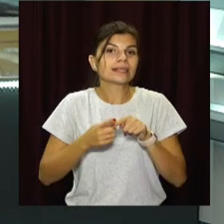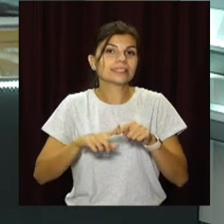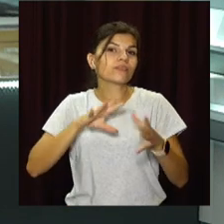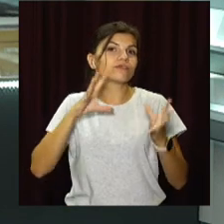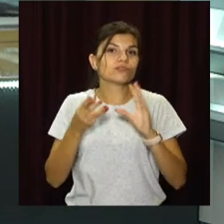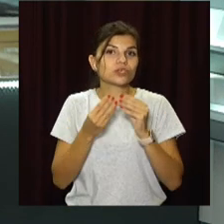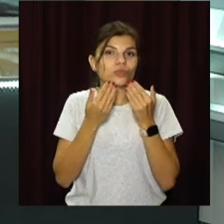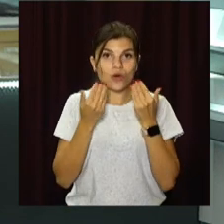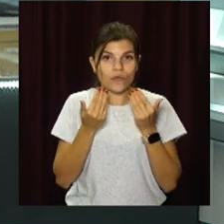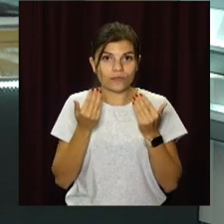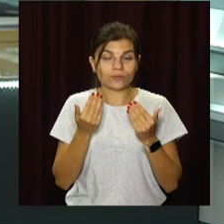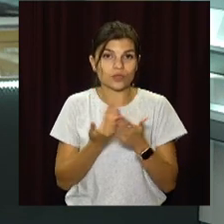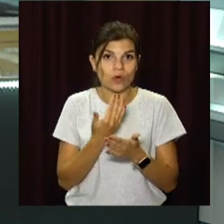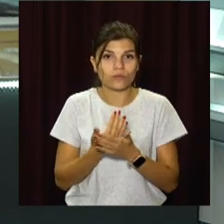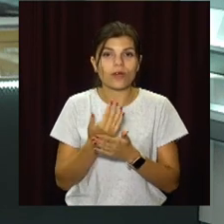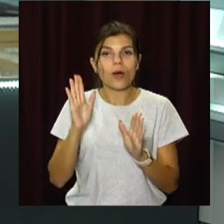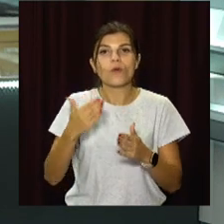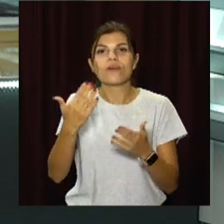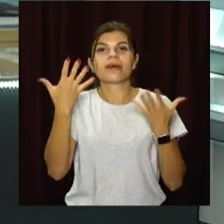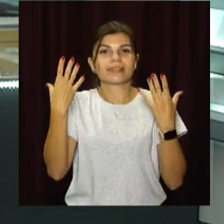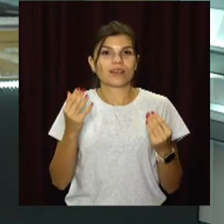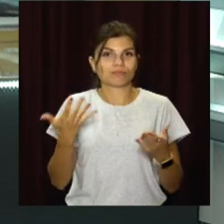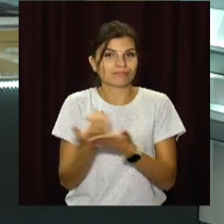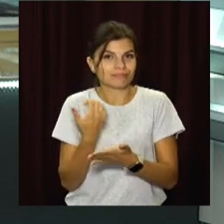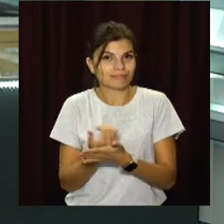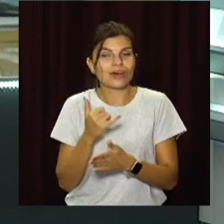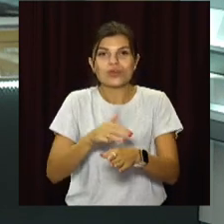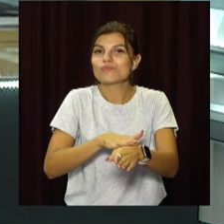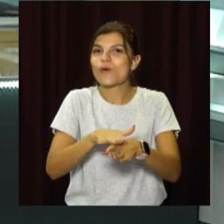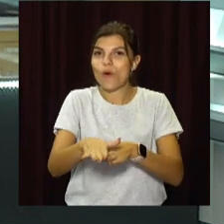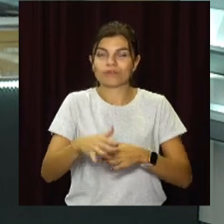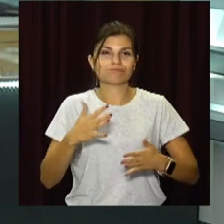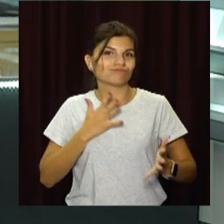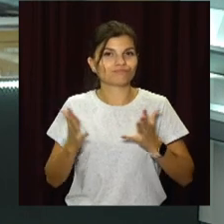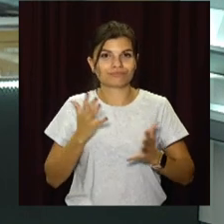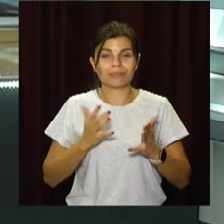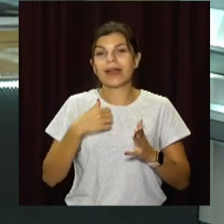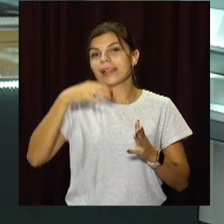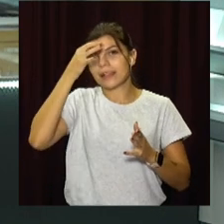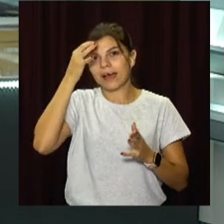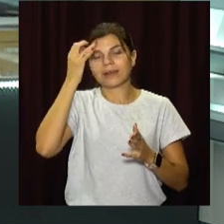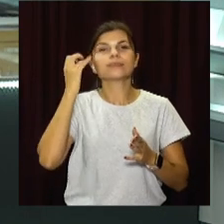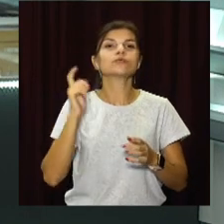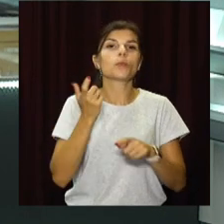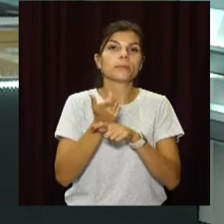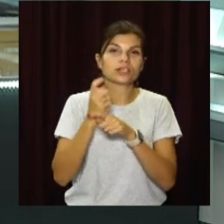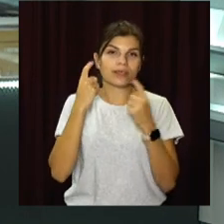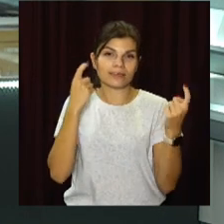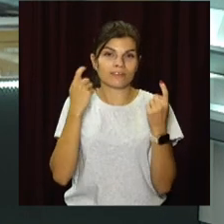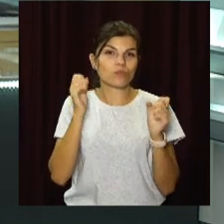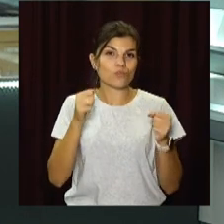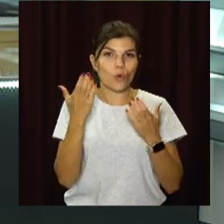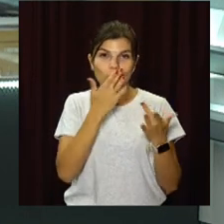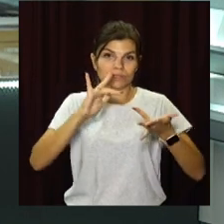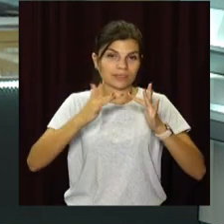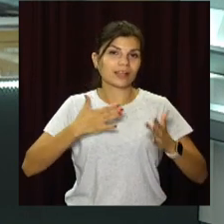всі новини на цю годину. Нехай ваш день буде продуктивним та сповненим на снаги. А я нагадую, що більше інформації можна